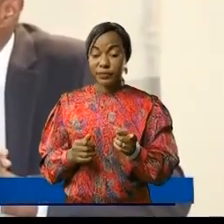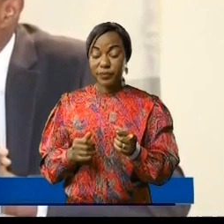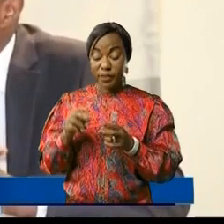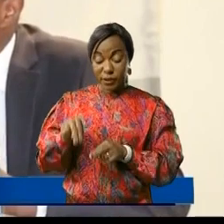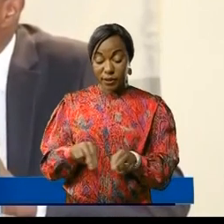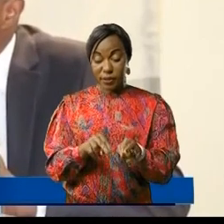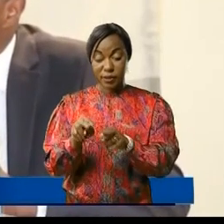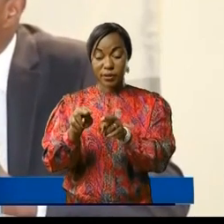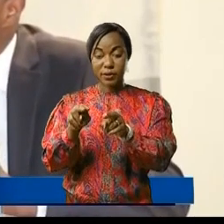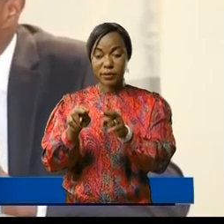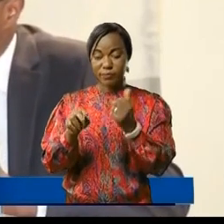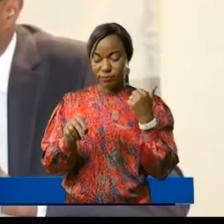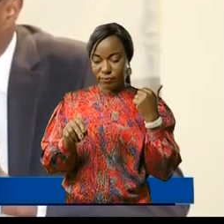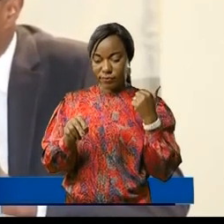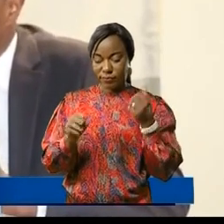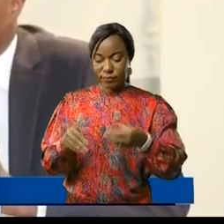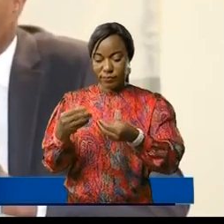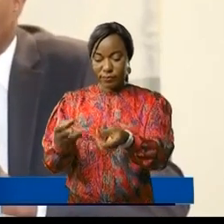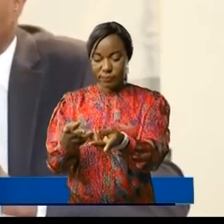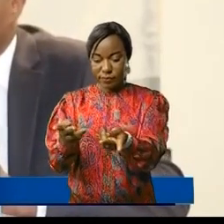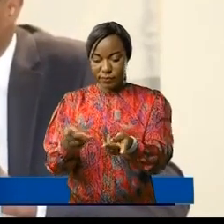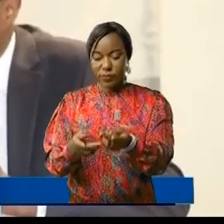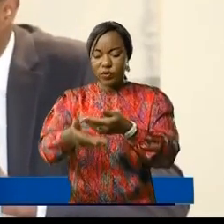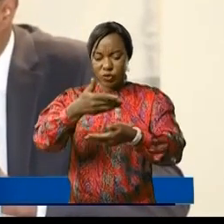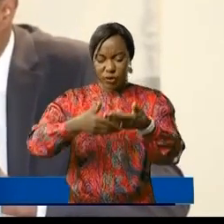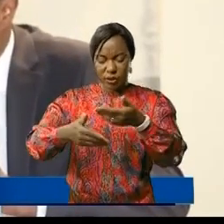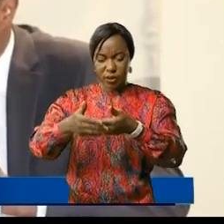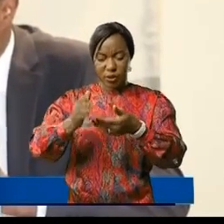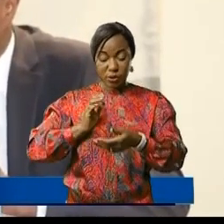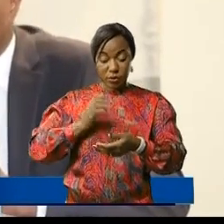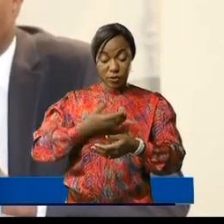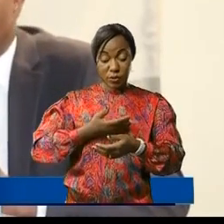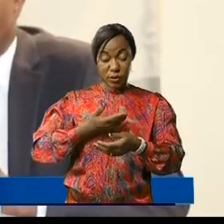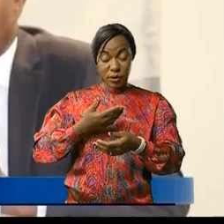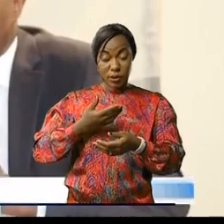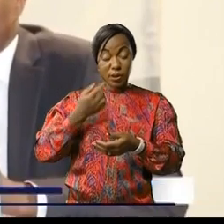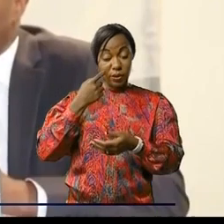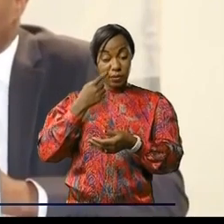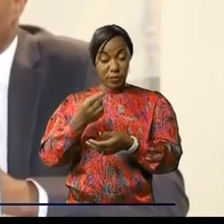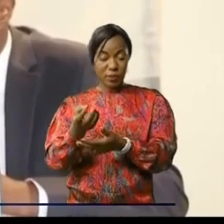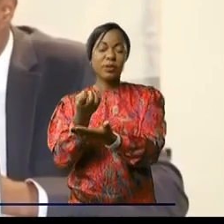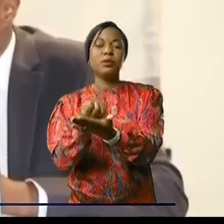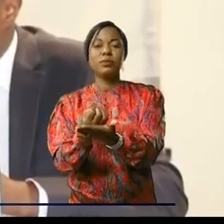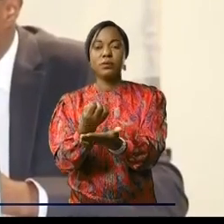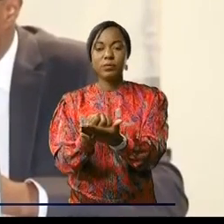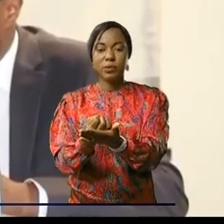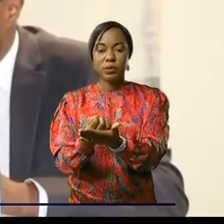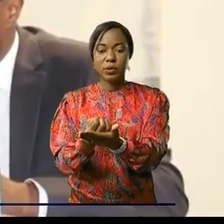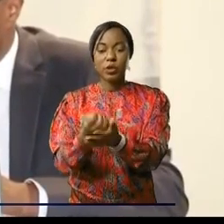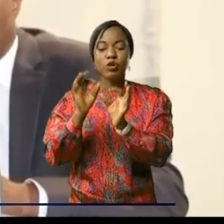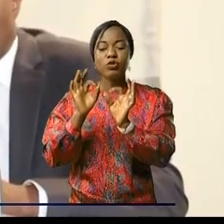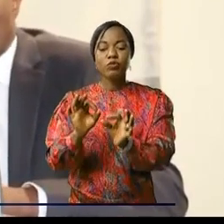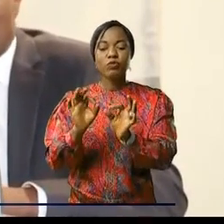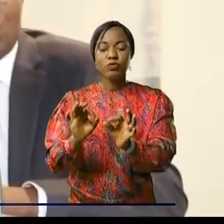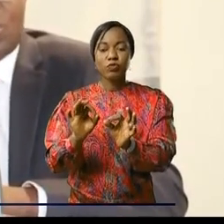au niveau du gouvernement, c'est de changer notre modèle économique, qui est totalement extraverti, vers un nouveau modèle